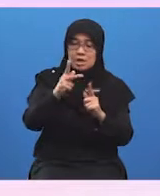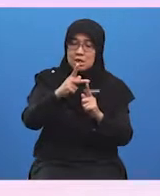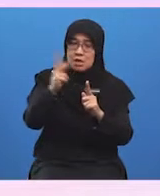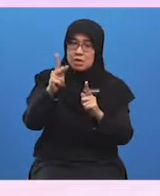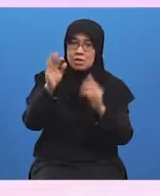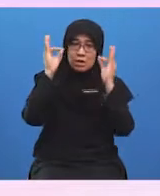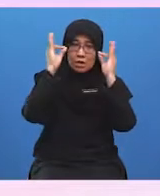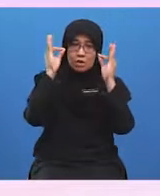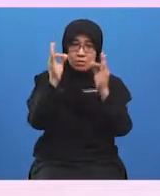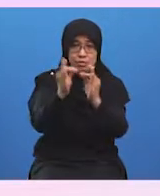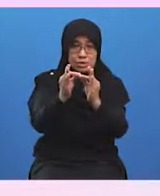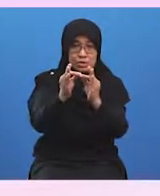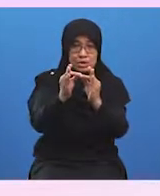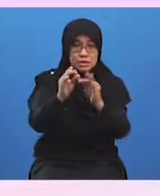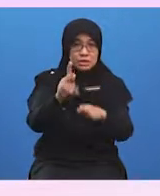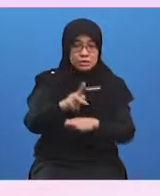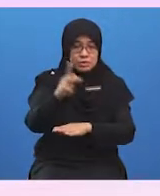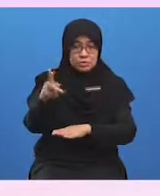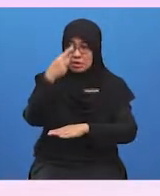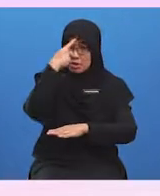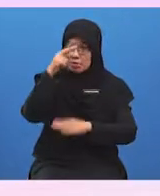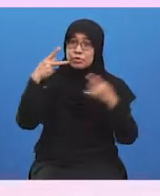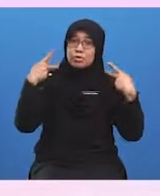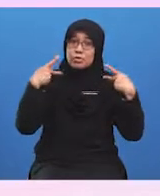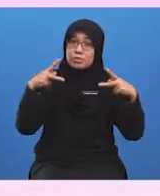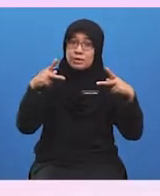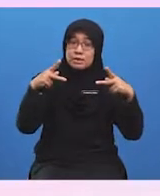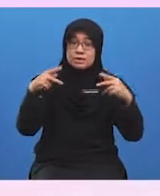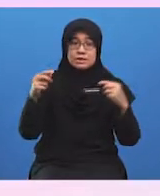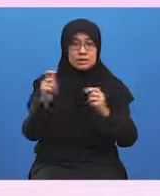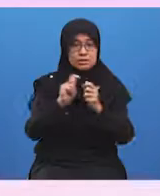kepada produk untuk kegunaan pasaran tempatan.